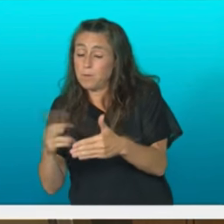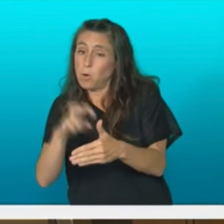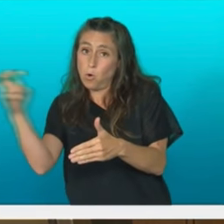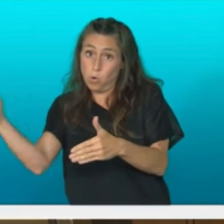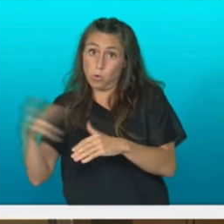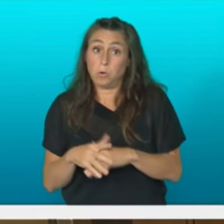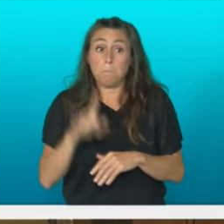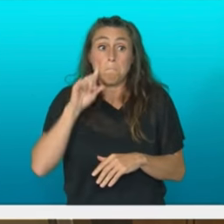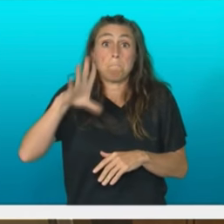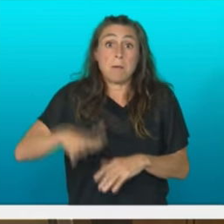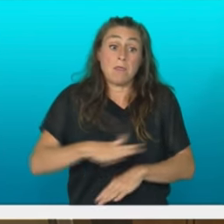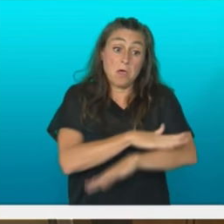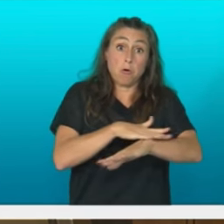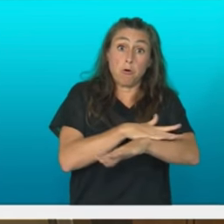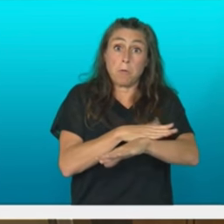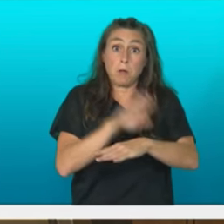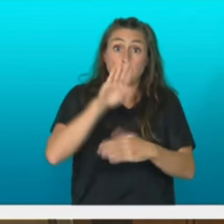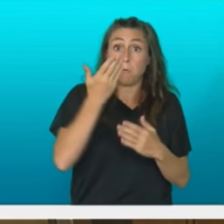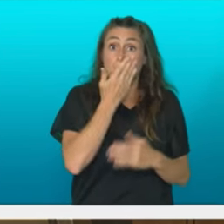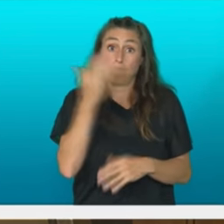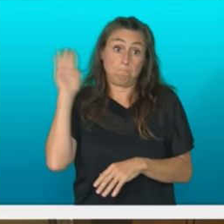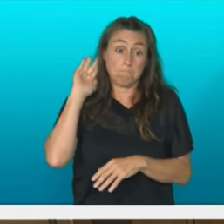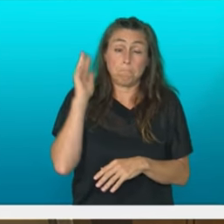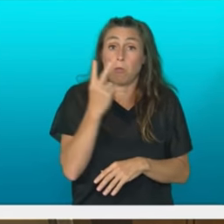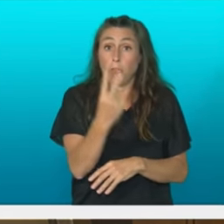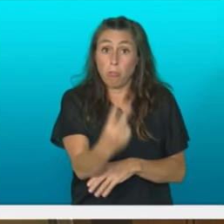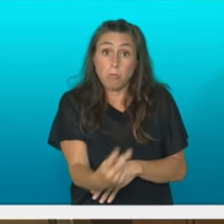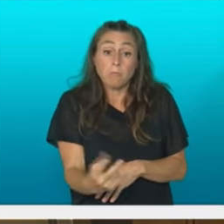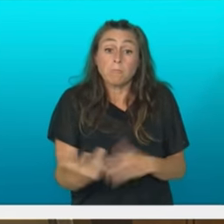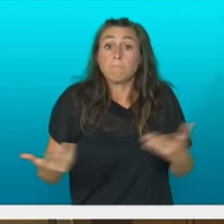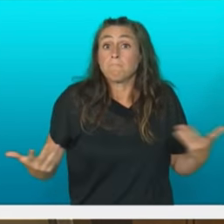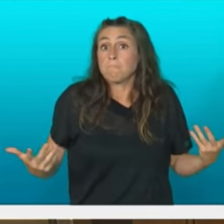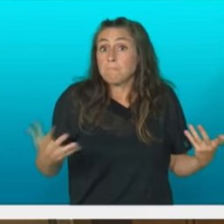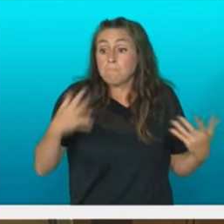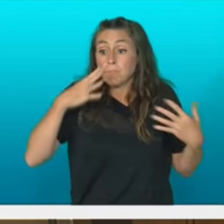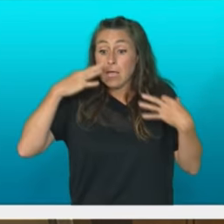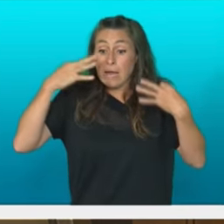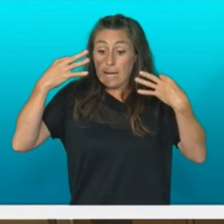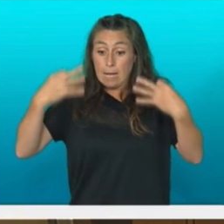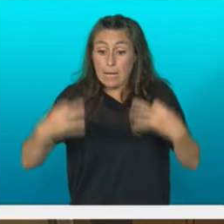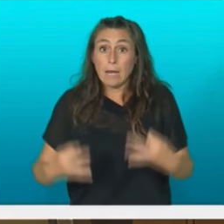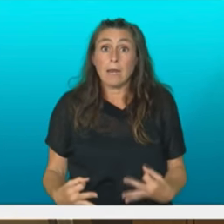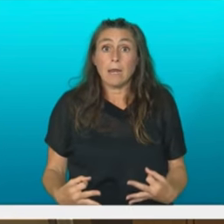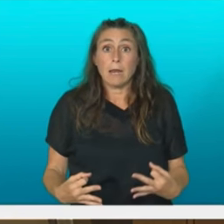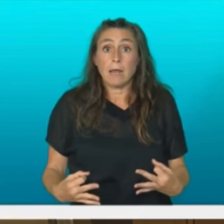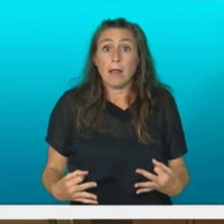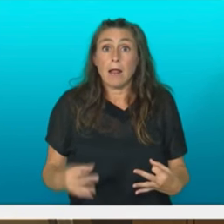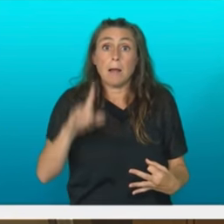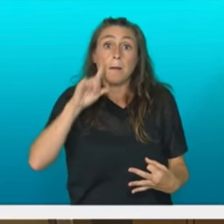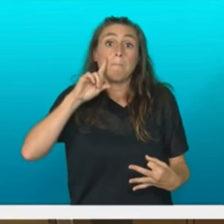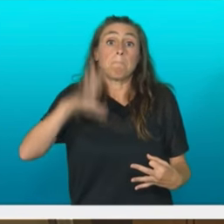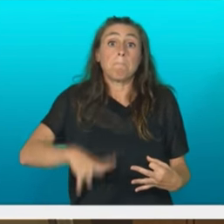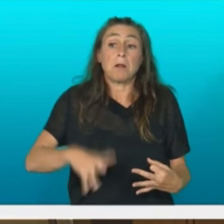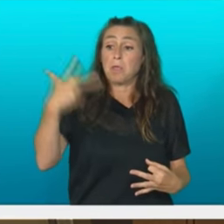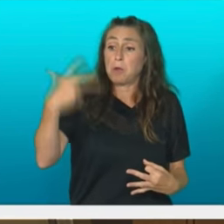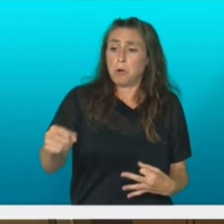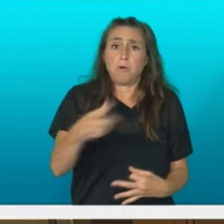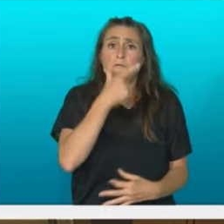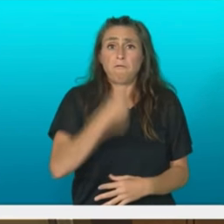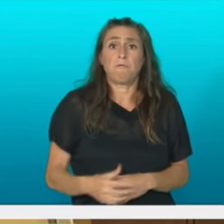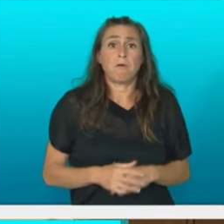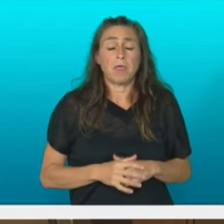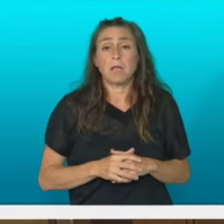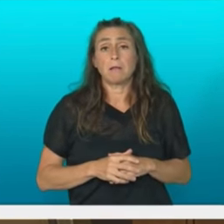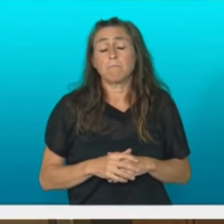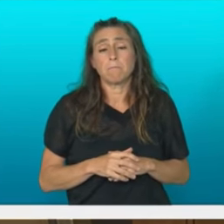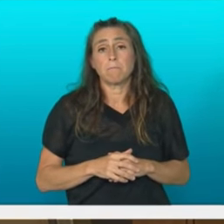gobernubat baina benetan egieren orduan ba beti beto eskubidea honartzen duena handu ezak hona pesaten